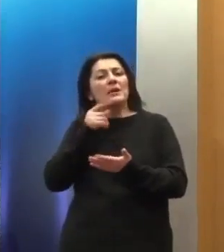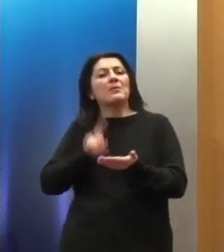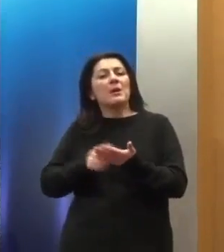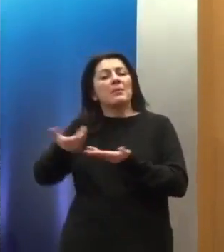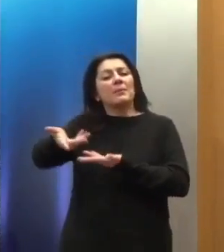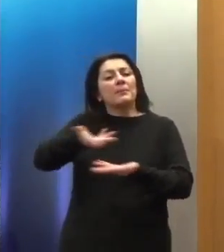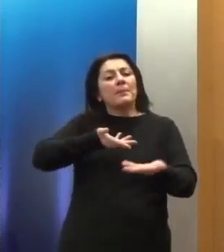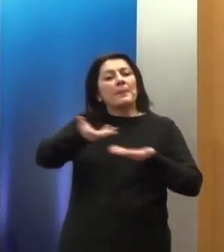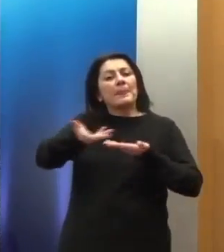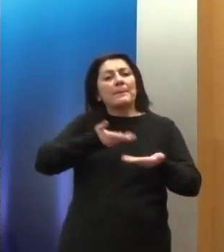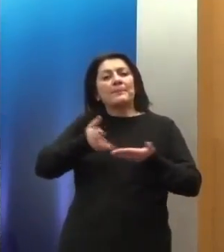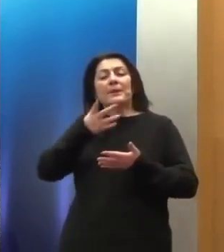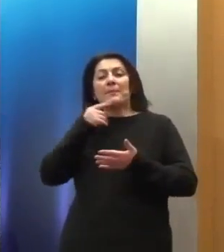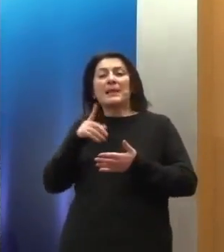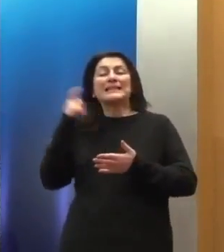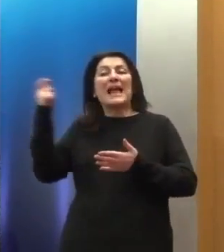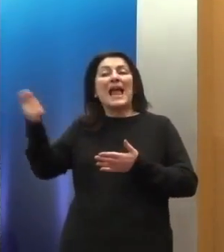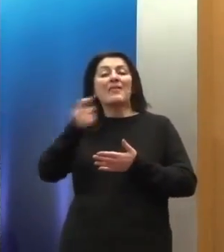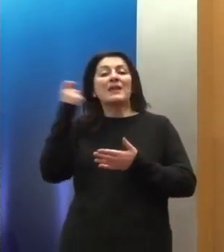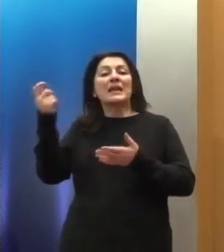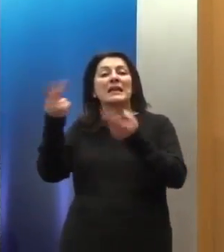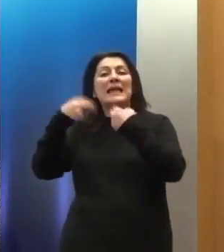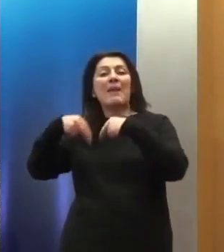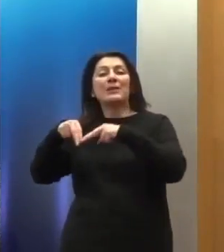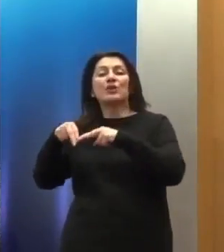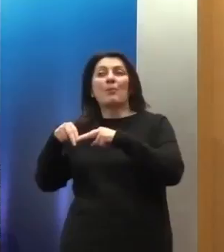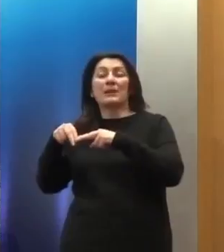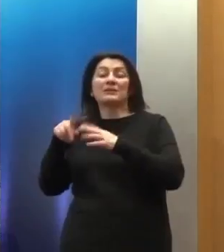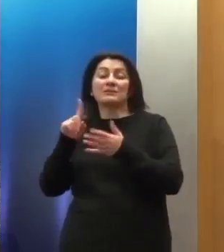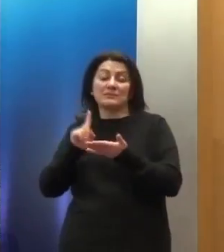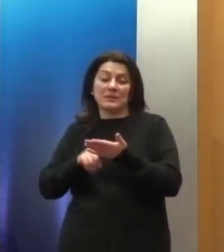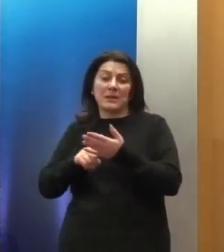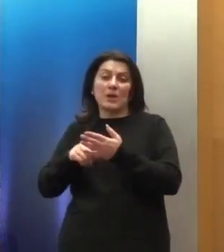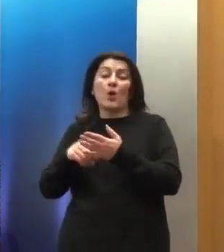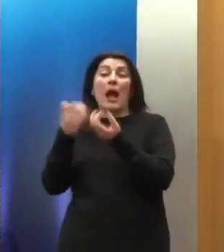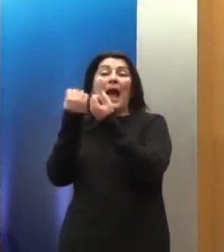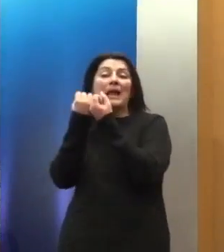Επιτροπές και οι Ανεξάρτητες Εθνικές. Πρέπει να είναι ανεξάρτητες. Υπάρχει μεγάλη